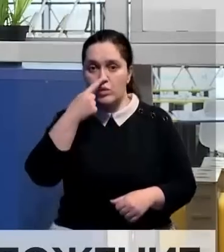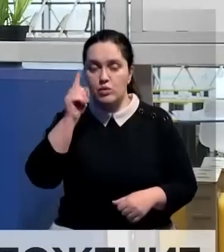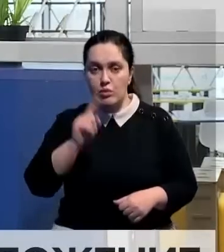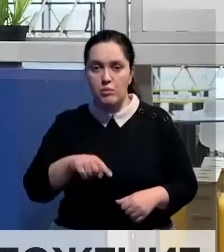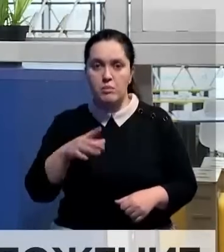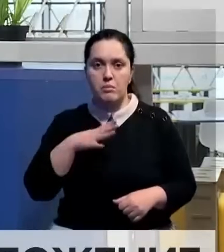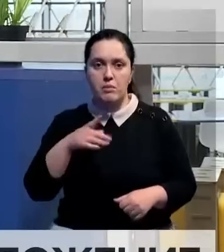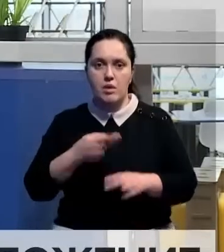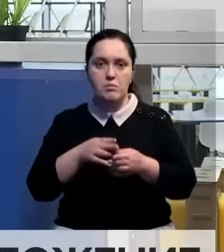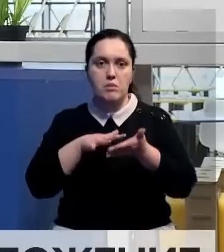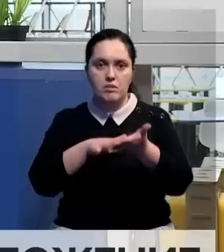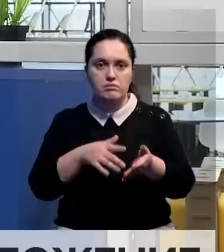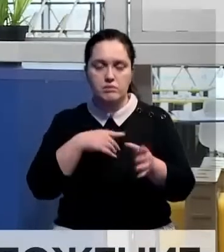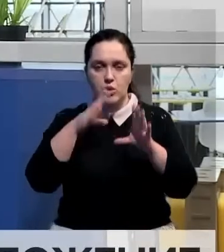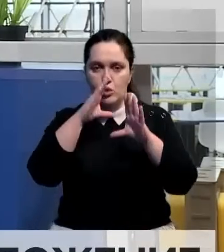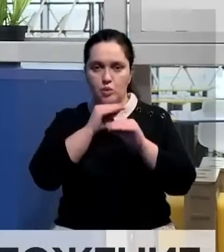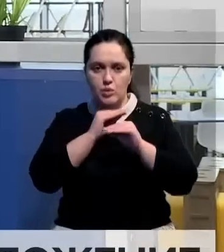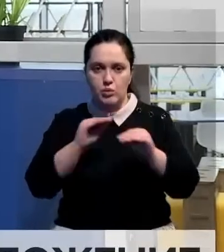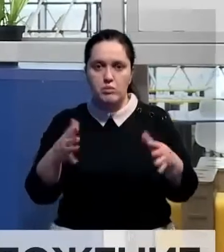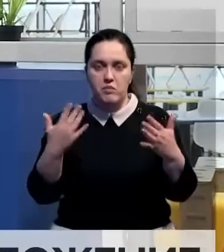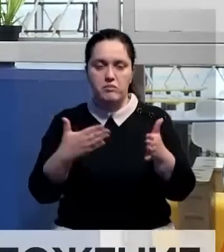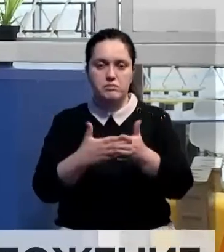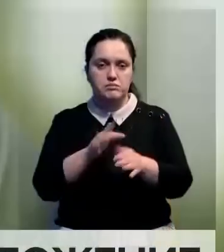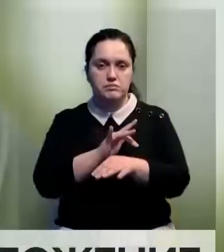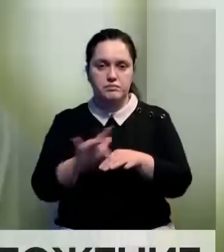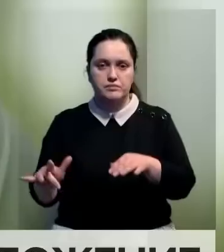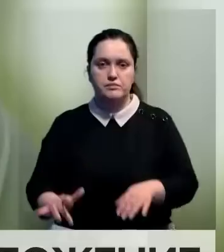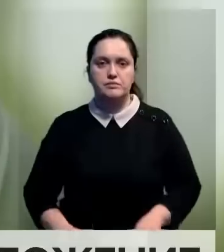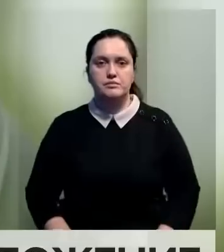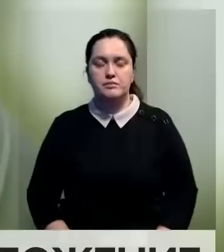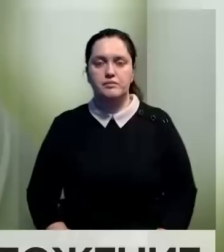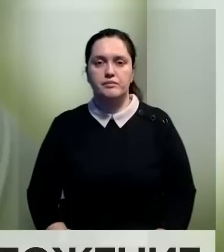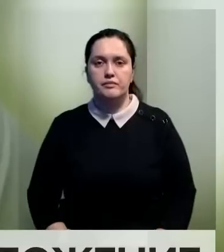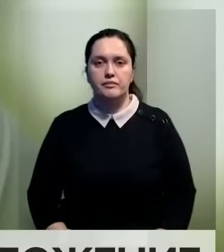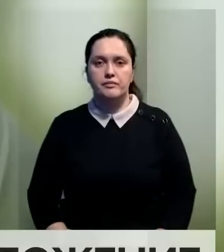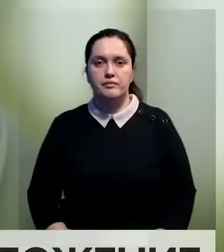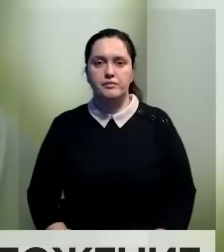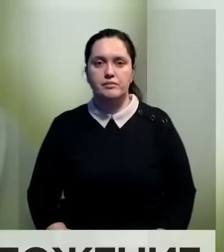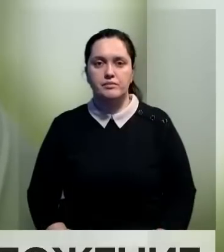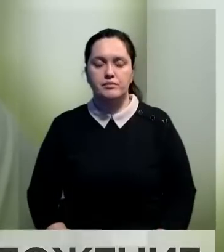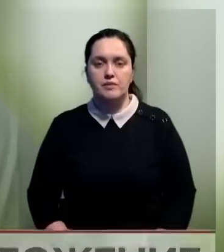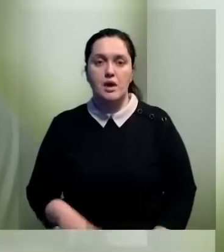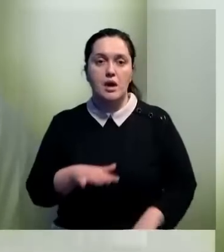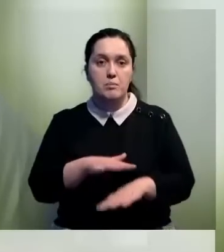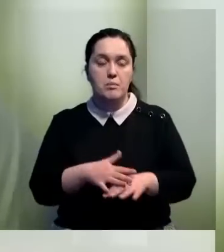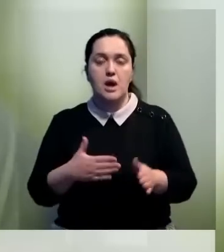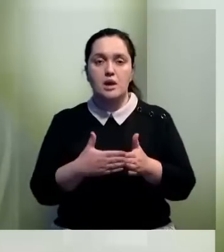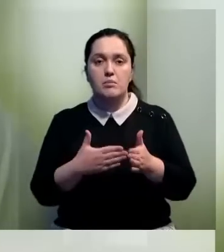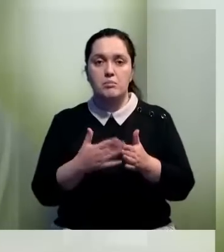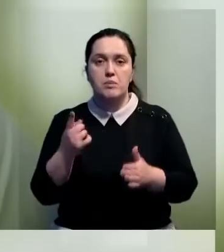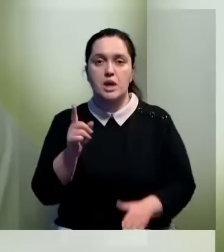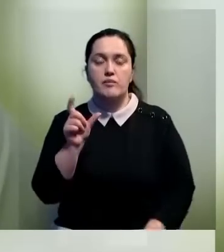очередь на подачу заявки не дошла. Нам сказали, что лимит закончился. Банки в данный момент работают в рамках лимита первого квартала.